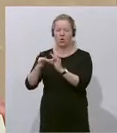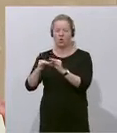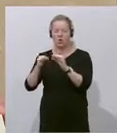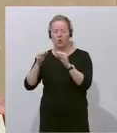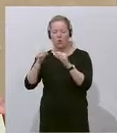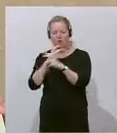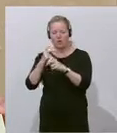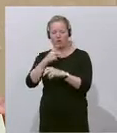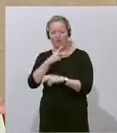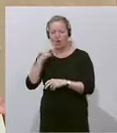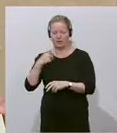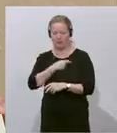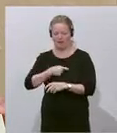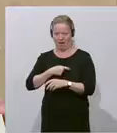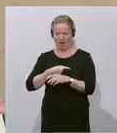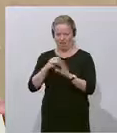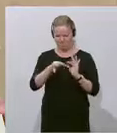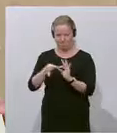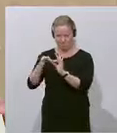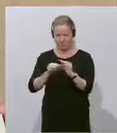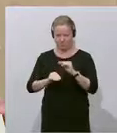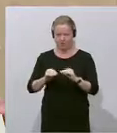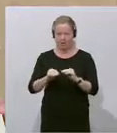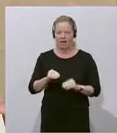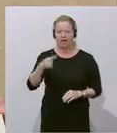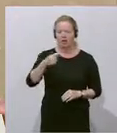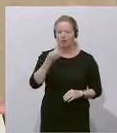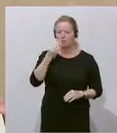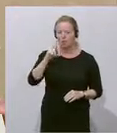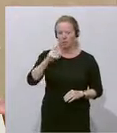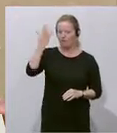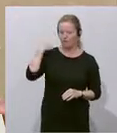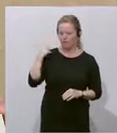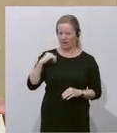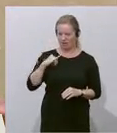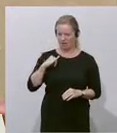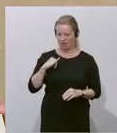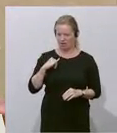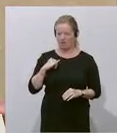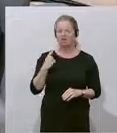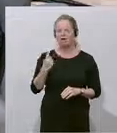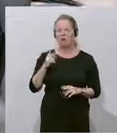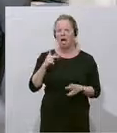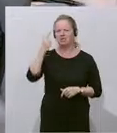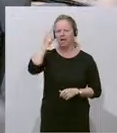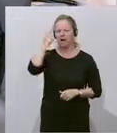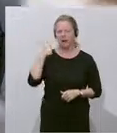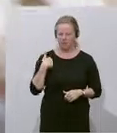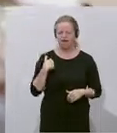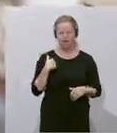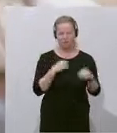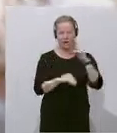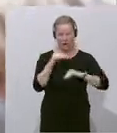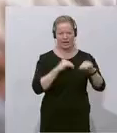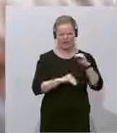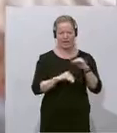bei dem Gernot Blümel früher Kassier war. Er kann sich nicht mehr daran erinnern, steht auf dem Vereinsregister. Wahrscheinlich